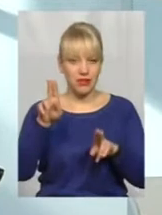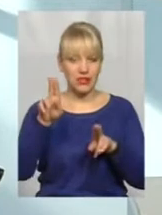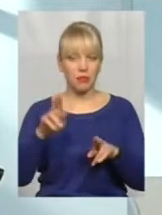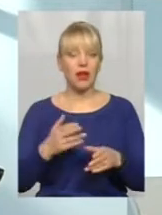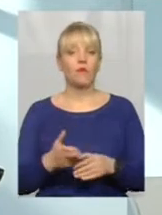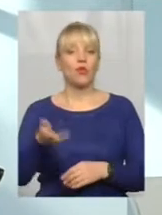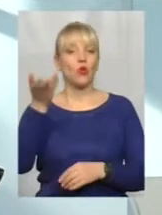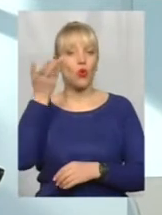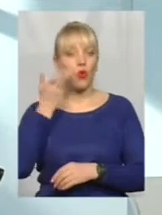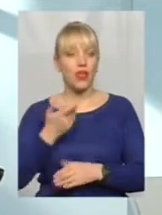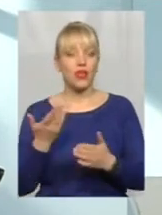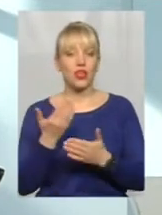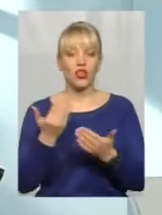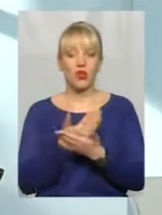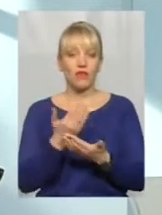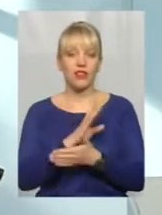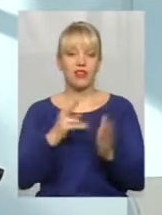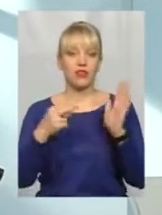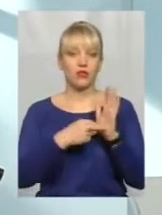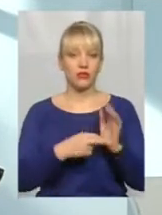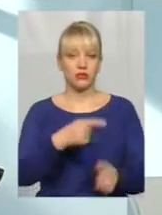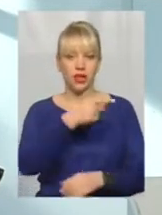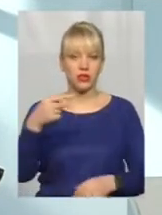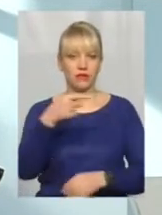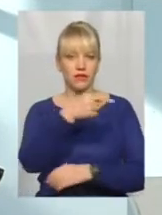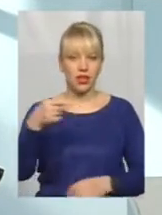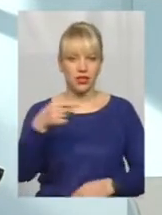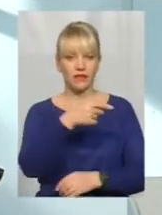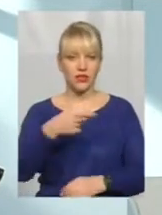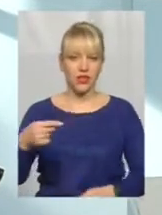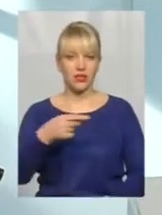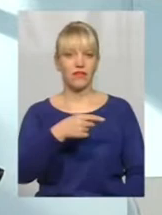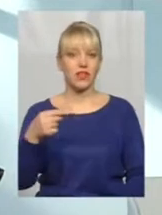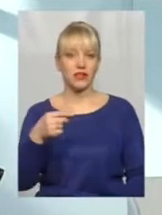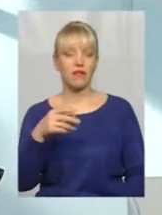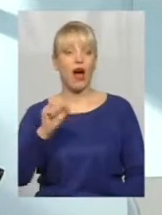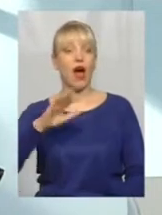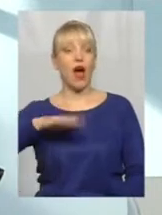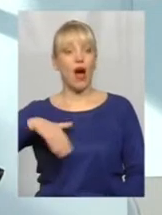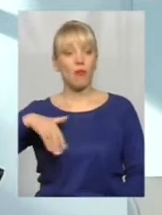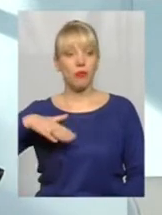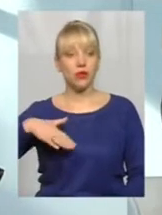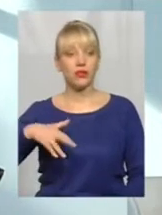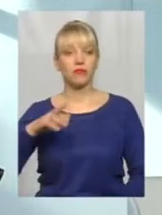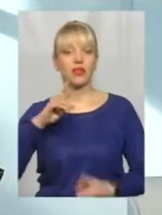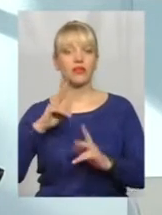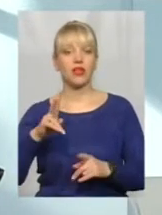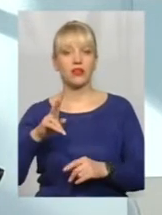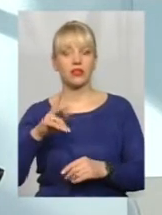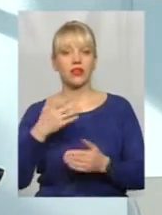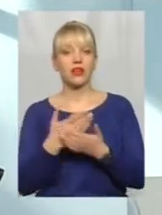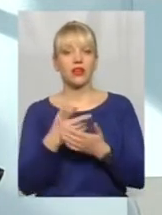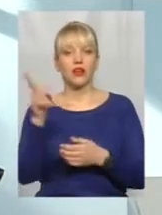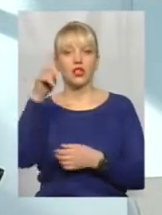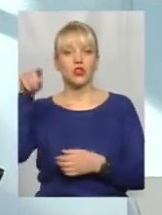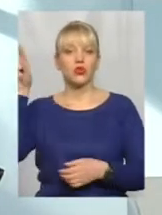Коли які новини не включиш – негатив, негатив, негатив, негатив. І потім як промінь сонця